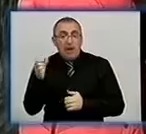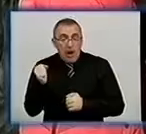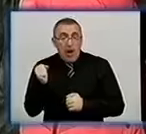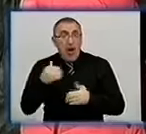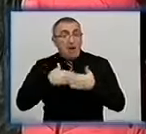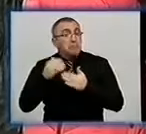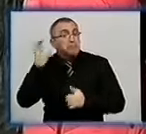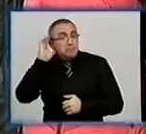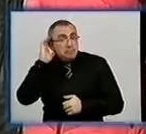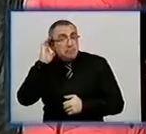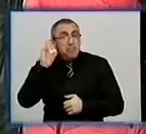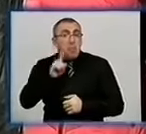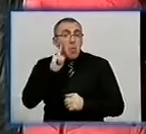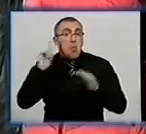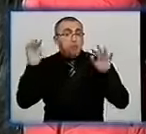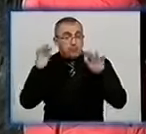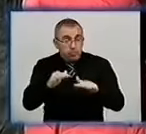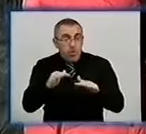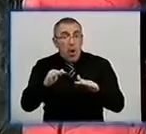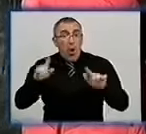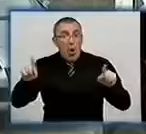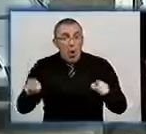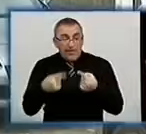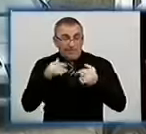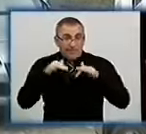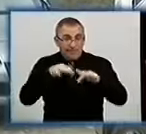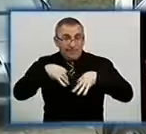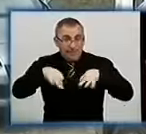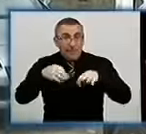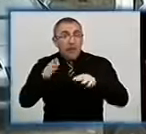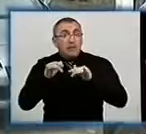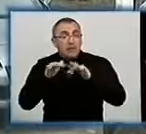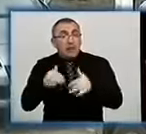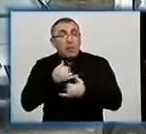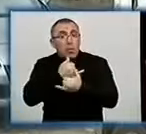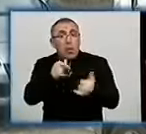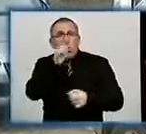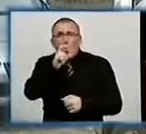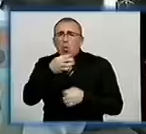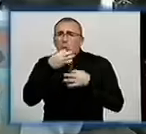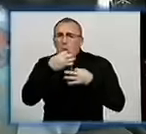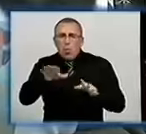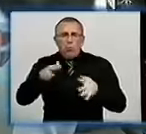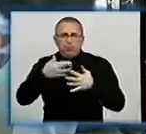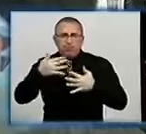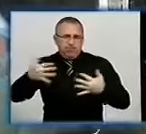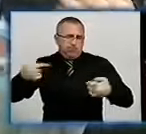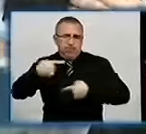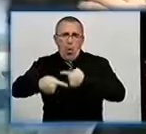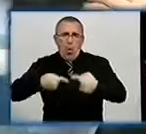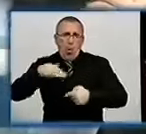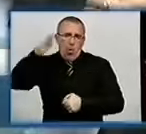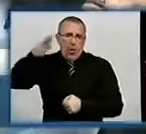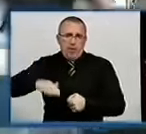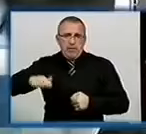активістів прийшла здебільшого молодь. Однак, кажуть організатори автопробігу, їх захід спрямований на людей усіх поколінь. Проблема,